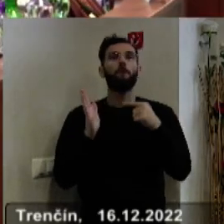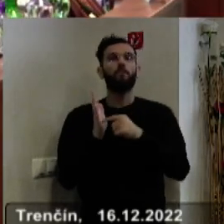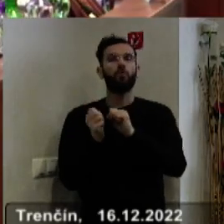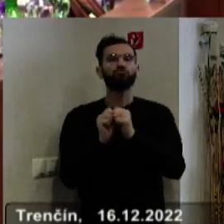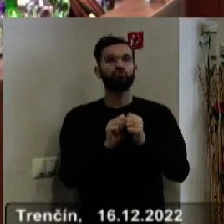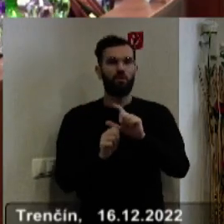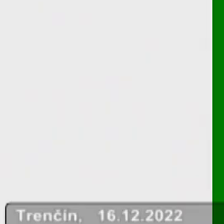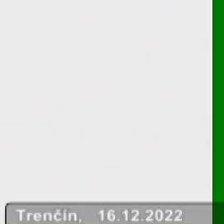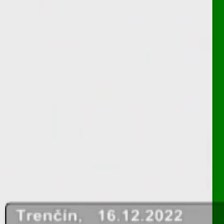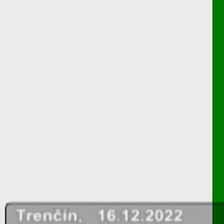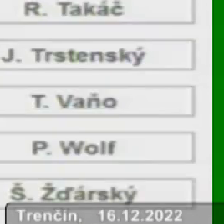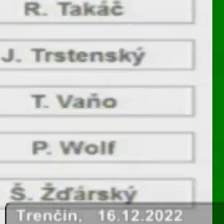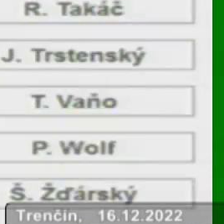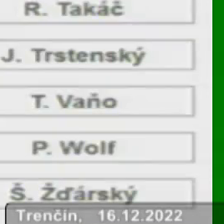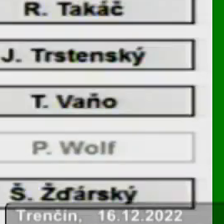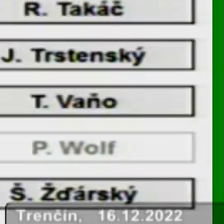sa páči, hlasujeme.